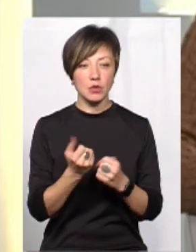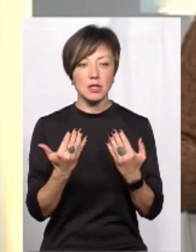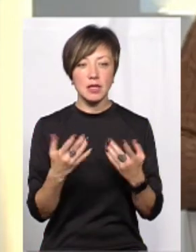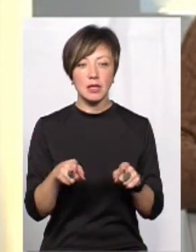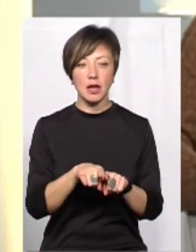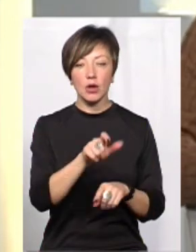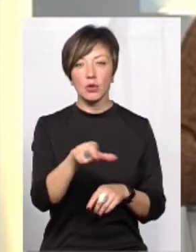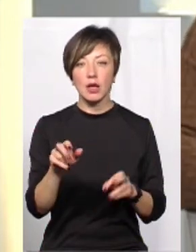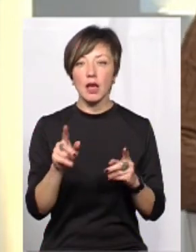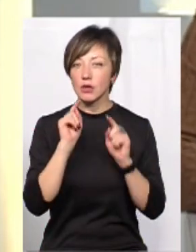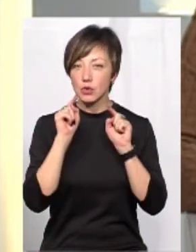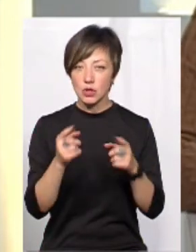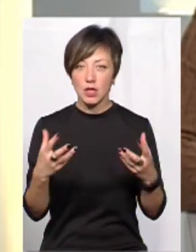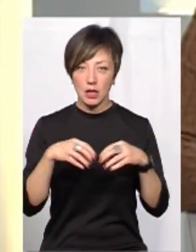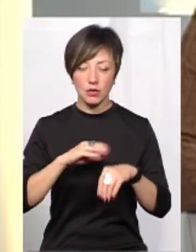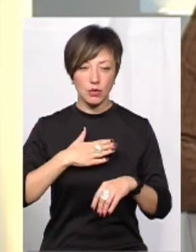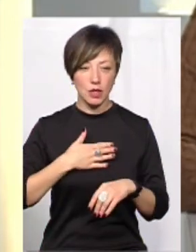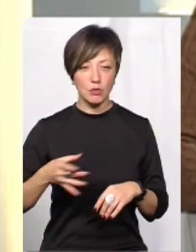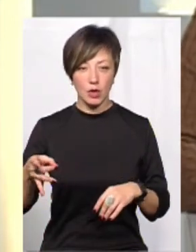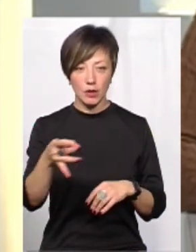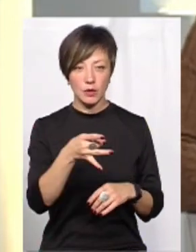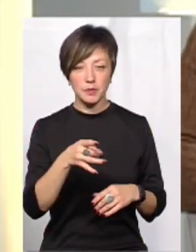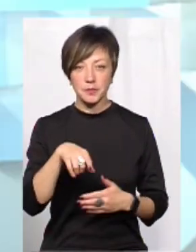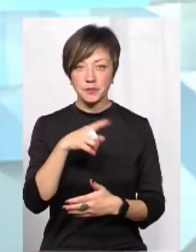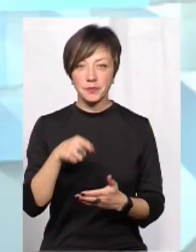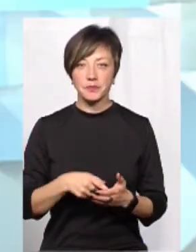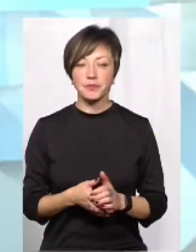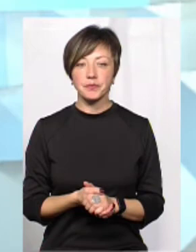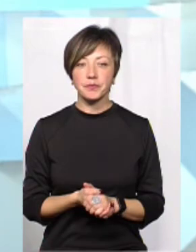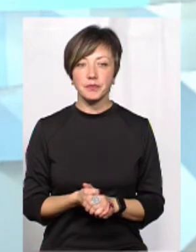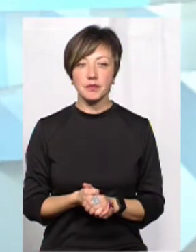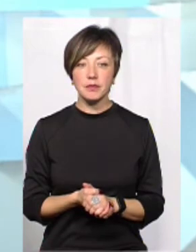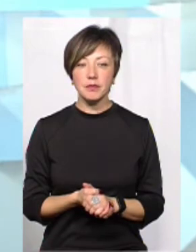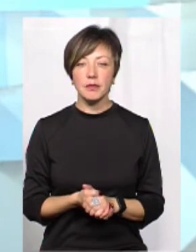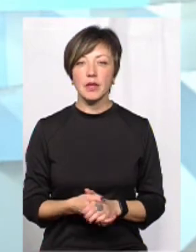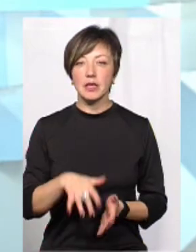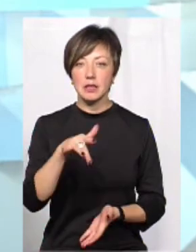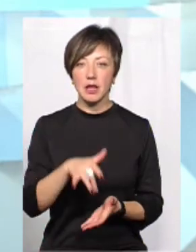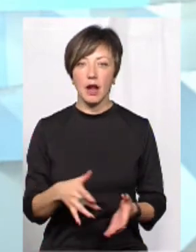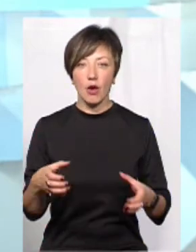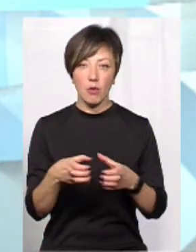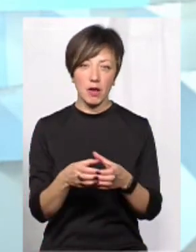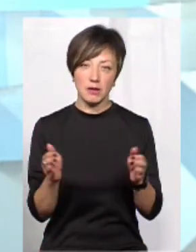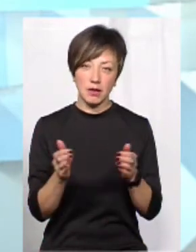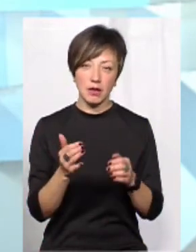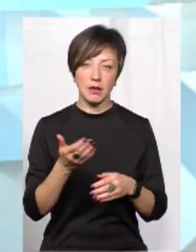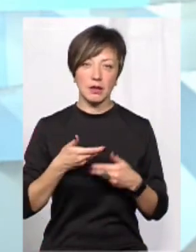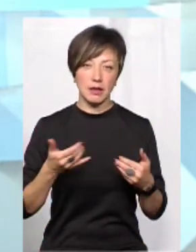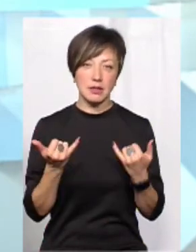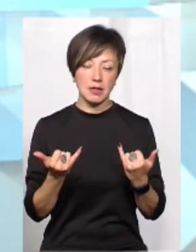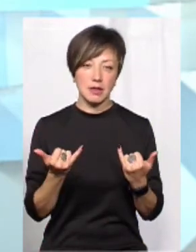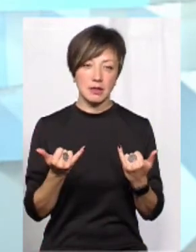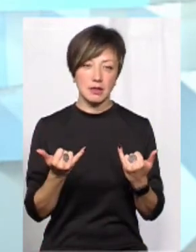людей і як це все зосереджено у нас по регіону? Ну, в нас, насправді, центральна наша команда досить невелика. Нас зараз